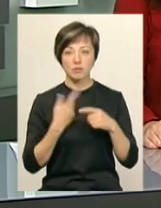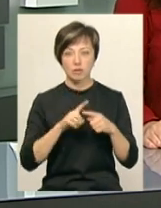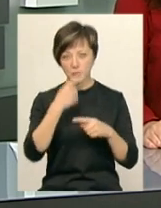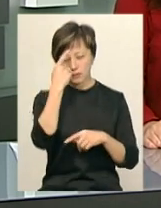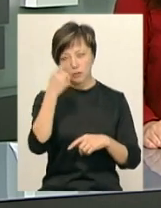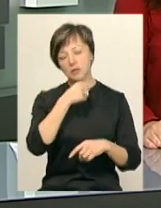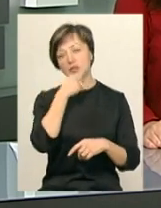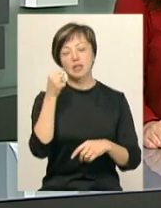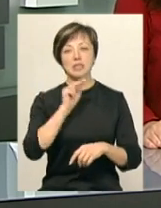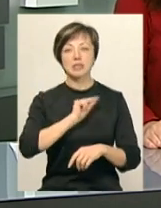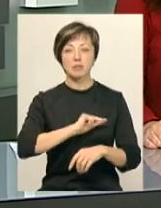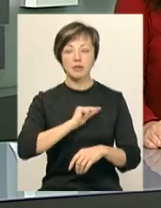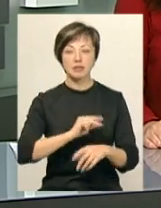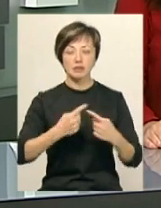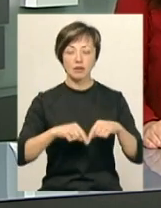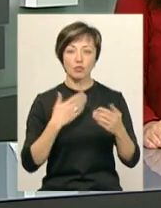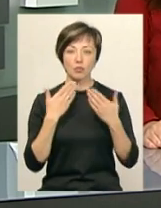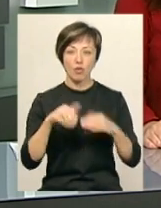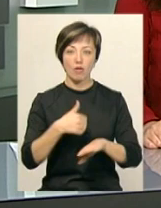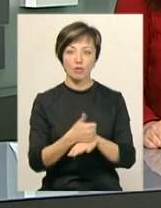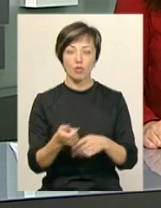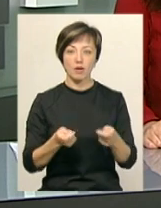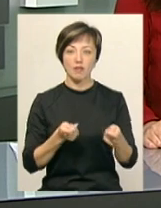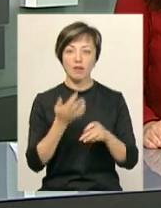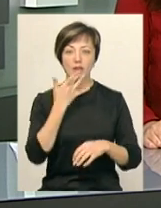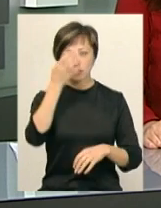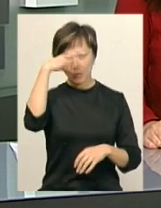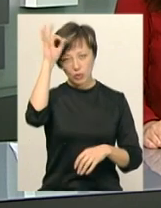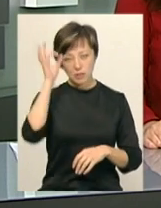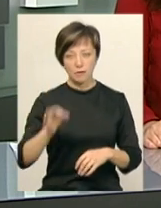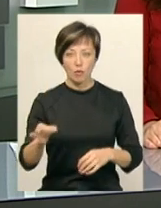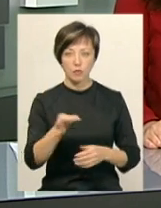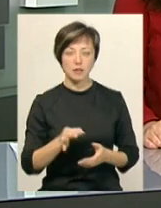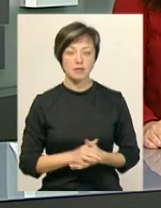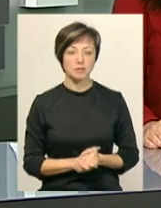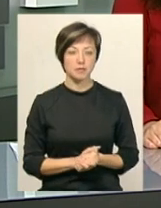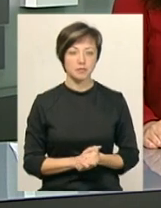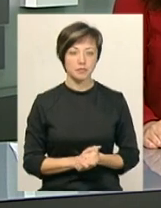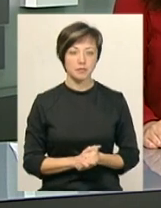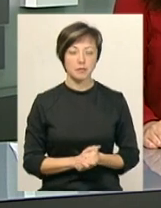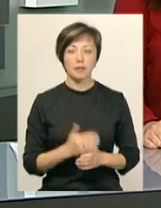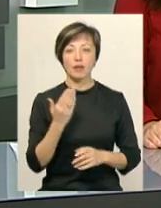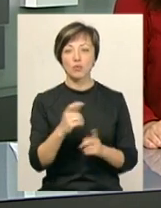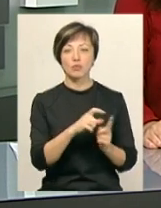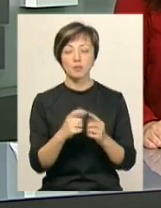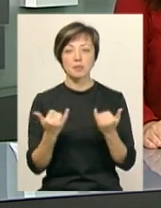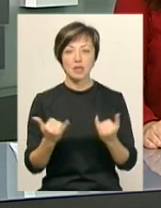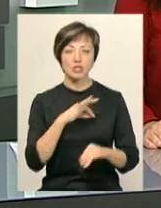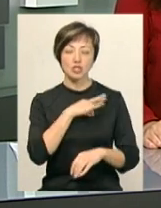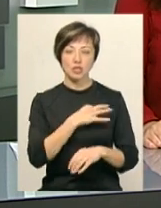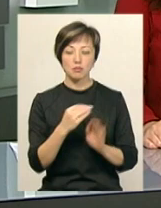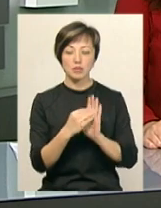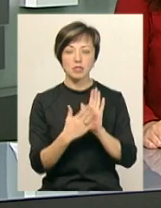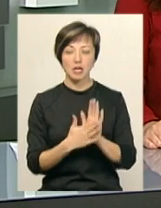повідомив старший інспектор сектору комунікації головного управління Нацполіції в області Олег Поворознюк. За його словами, наразі слідчі